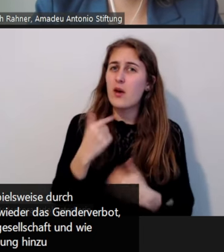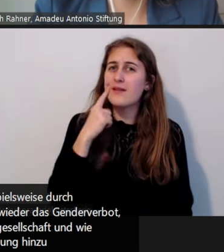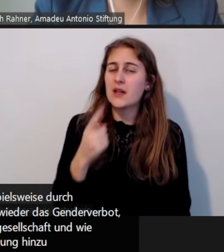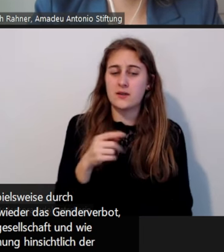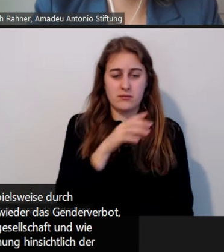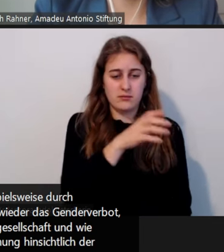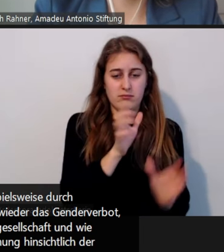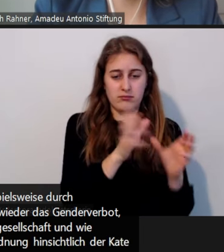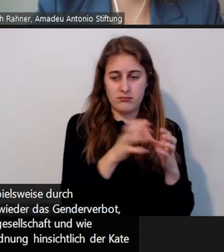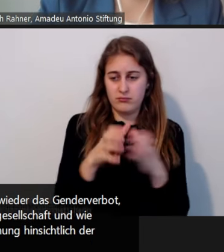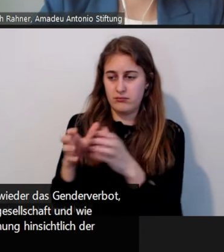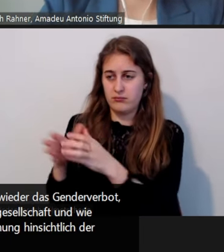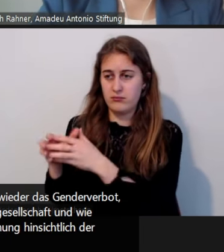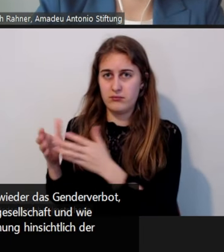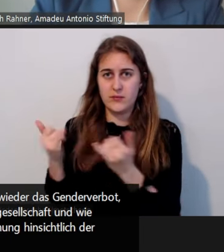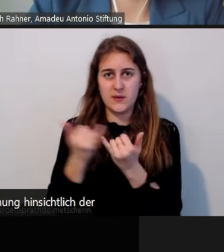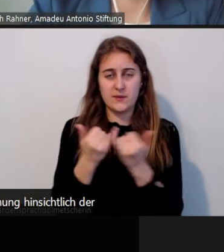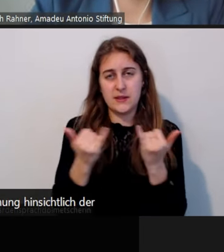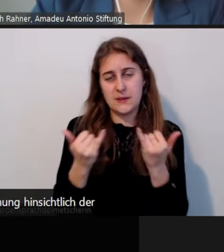der Kategorien?